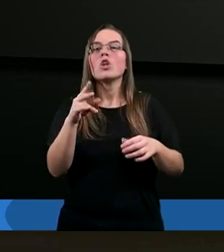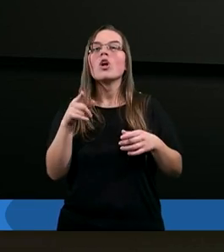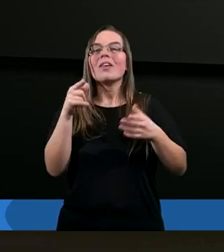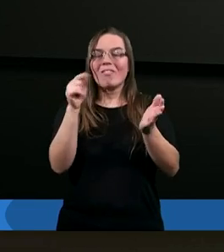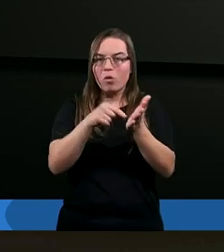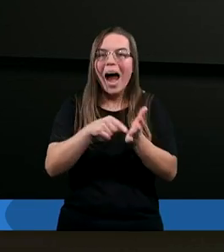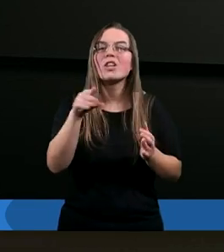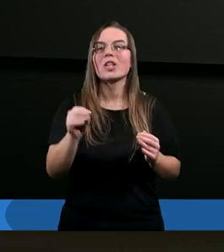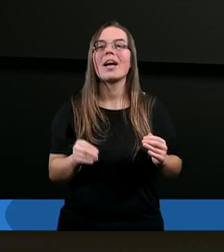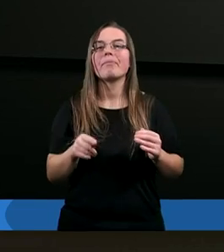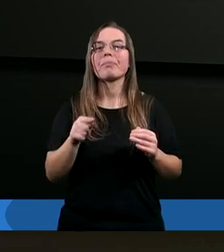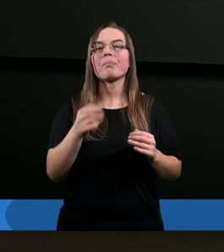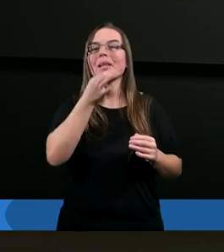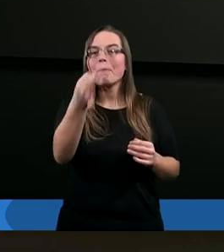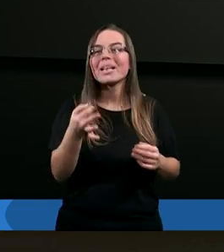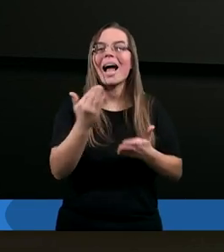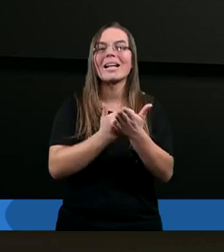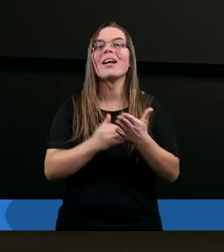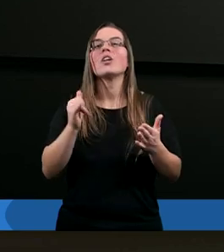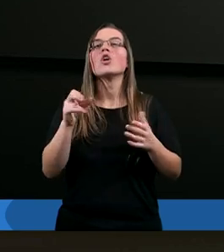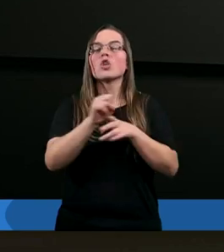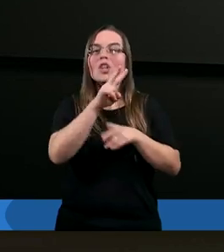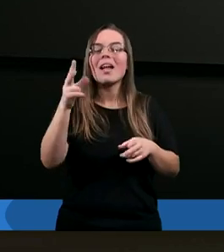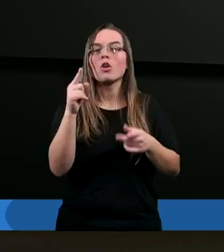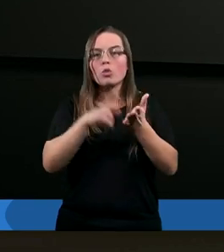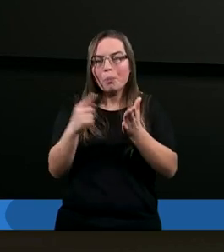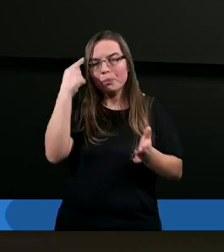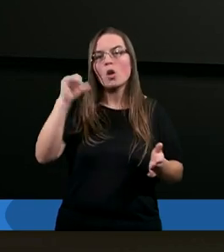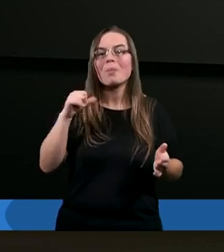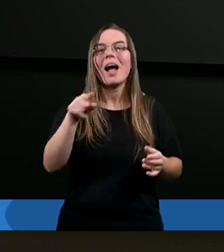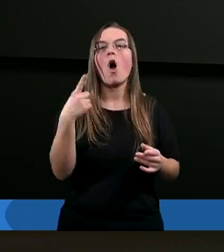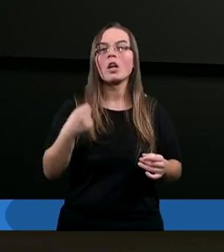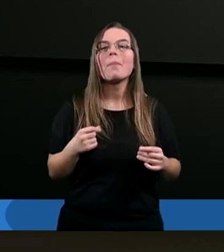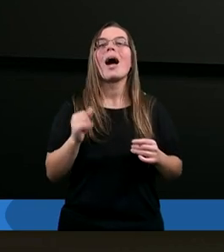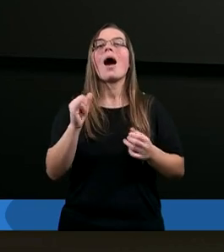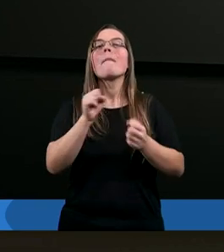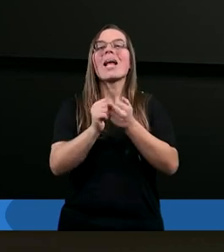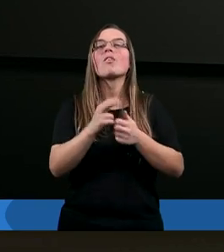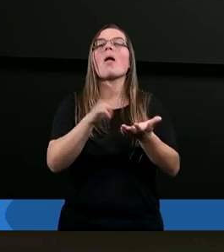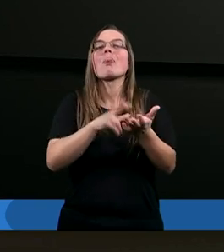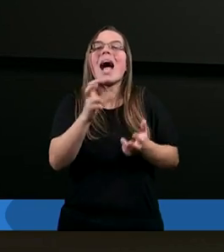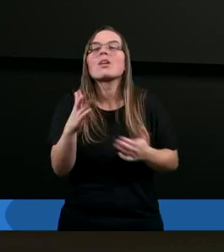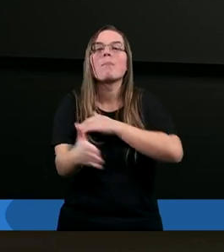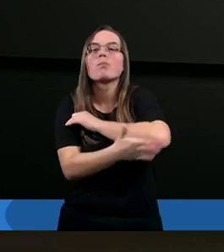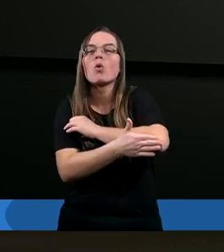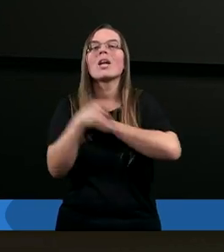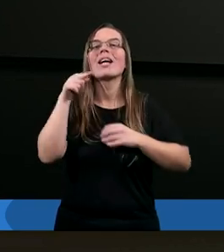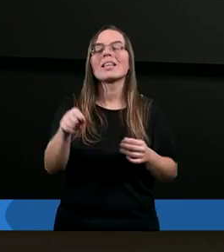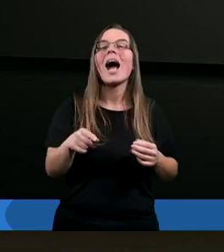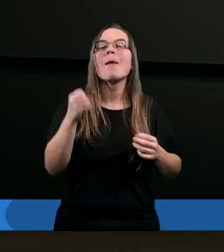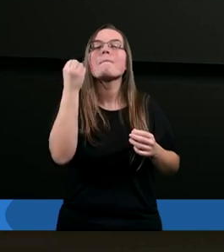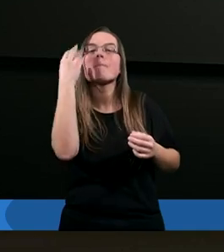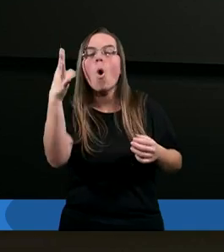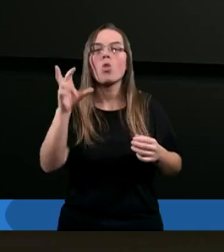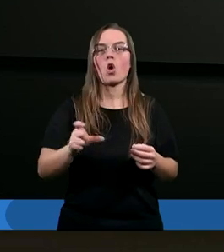sobie jeszcze właśnie pytanie, co do rzeczy, o której wspomniał Remek. A mianowicie, na czym polegała ta wyższość albo